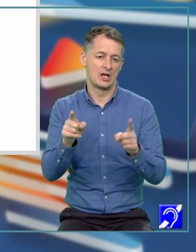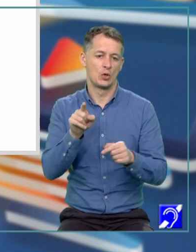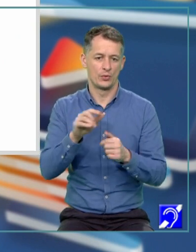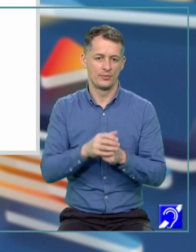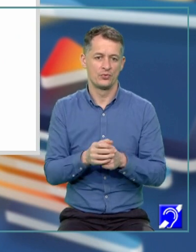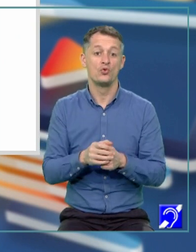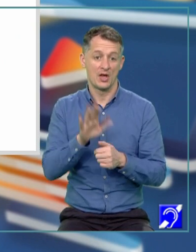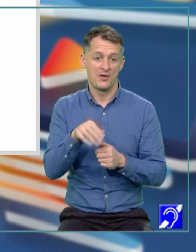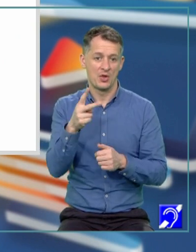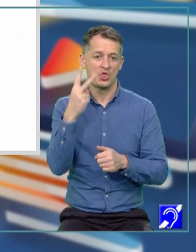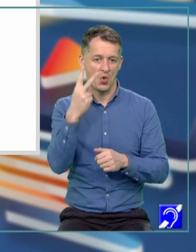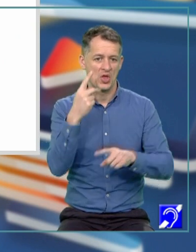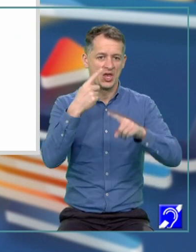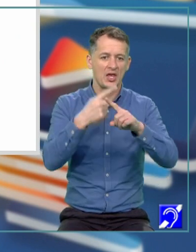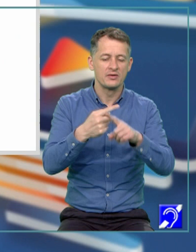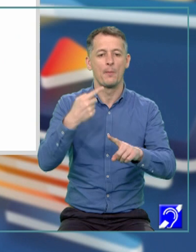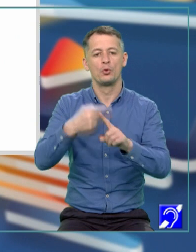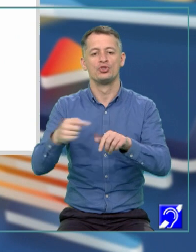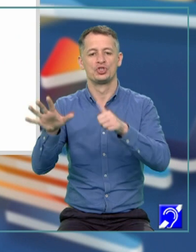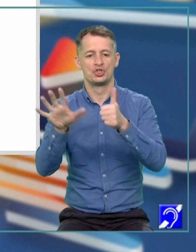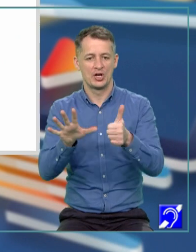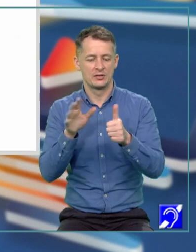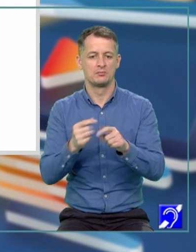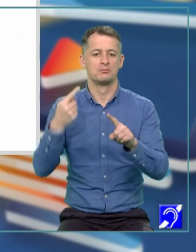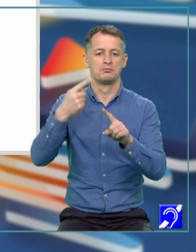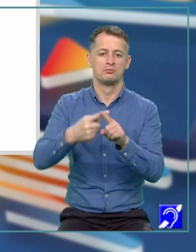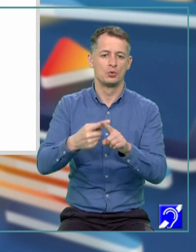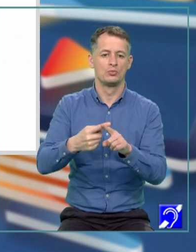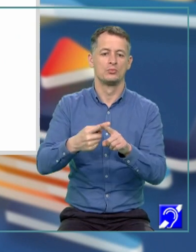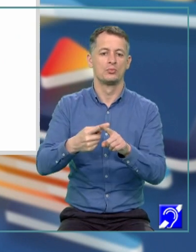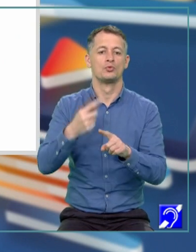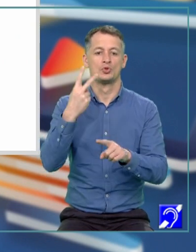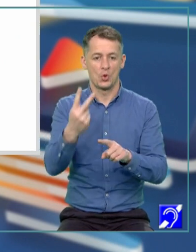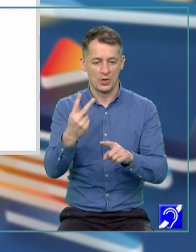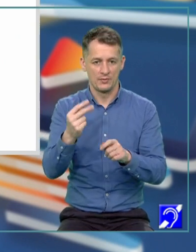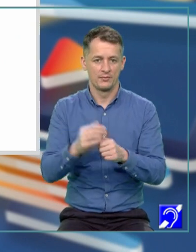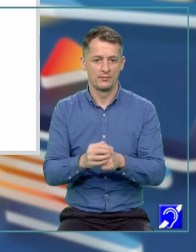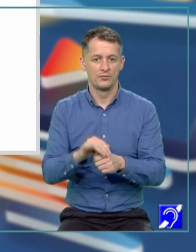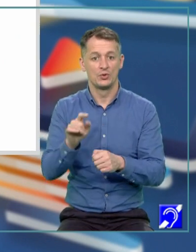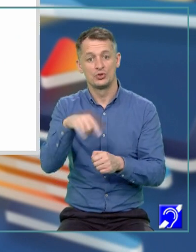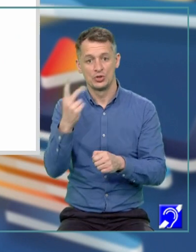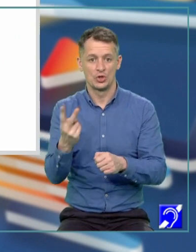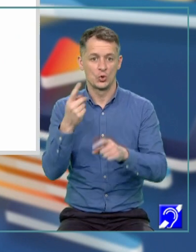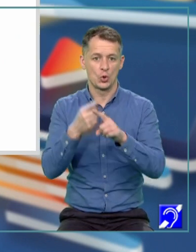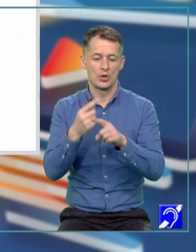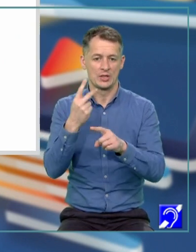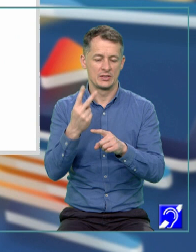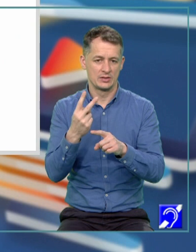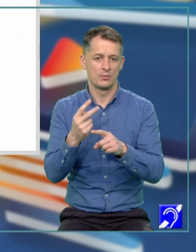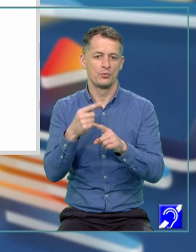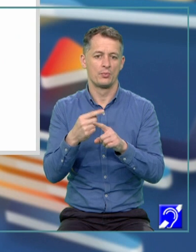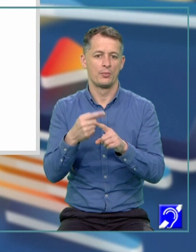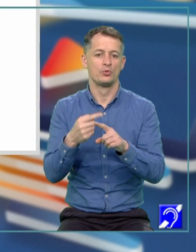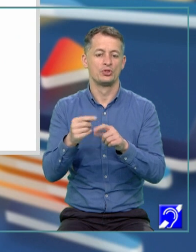2X plus 6 totul plus 2 și 2X plus 6 minus